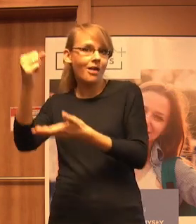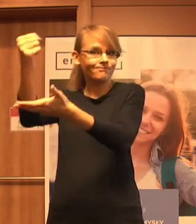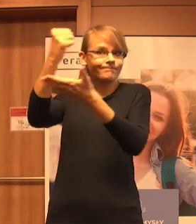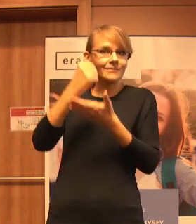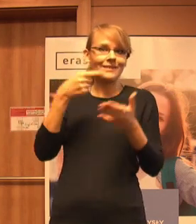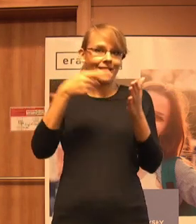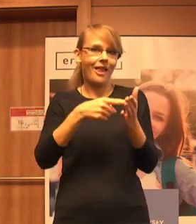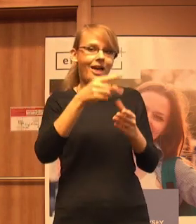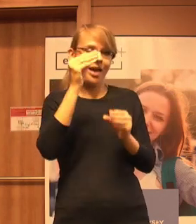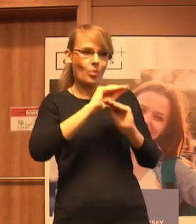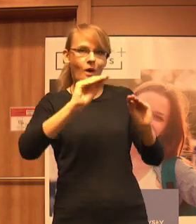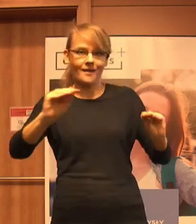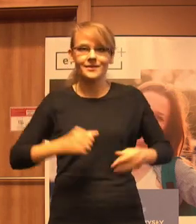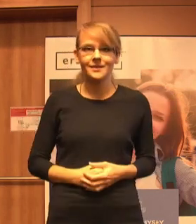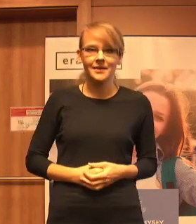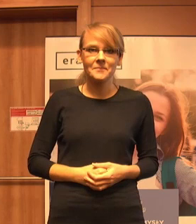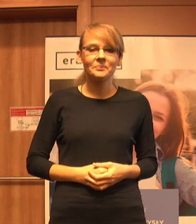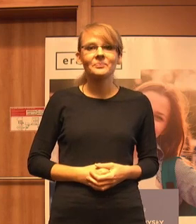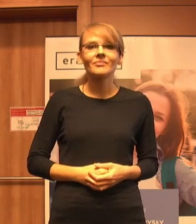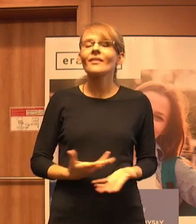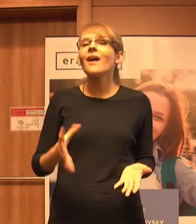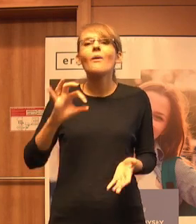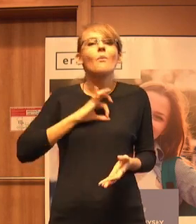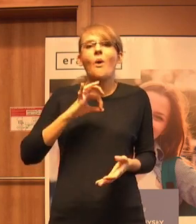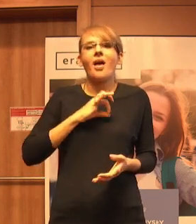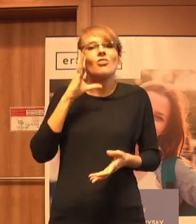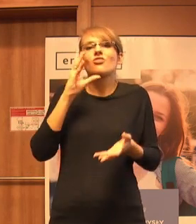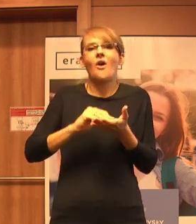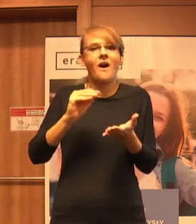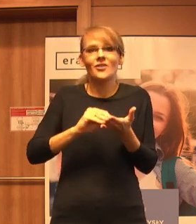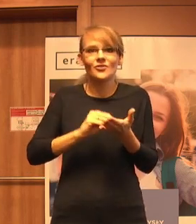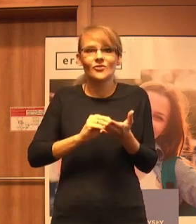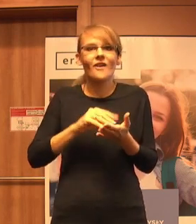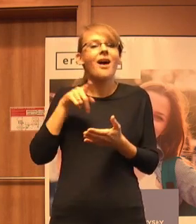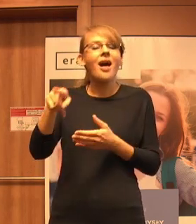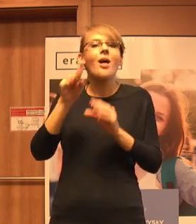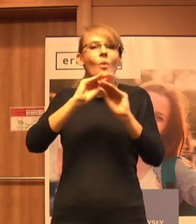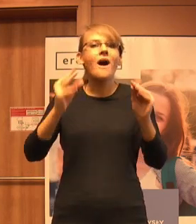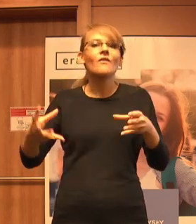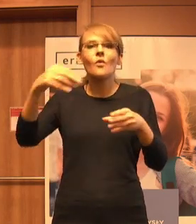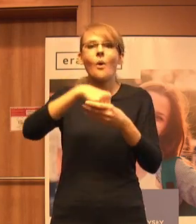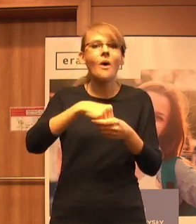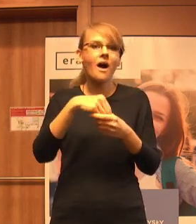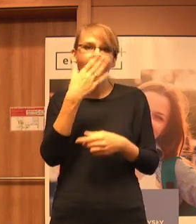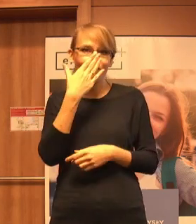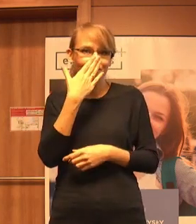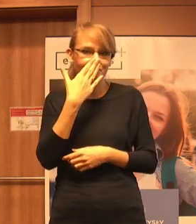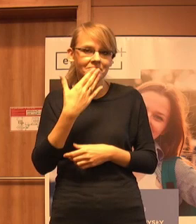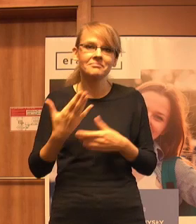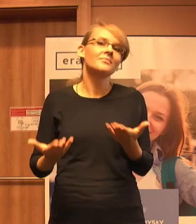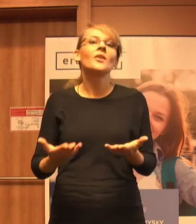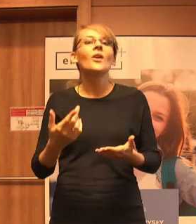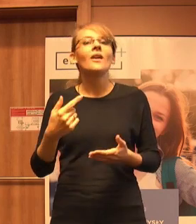edukacyjne. Moje osobiste doświadczenia, jeżeli chodzi o edukację włączającą, polegają na tym, że